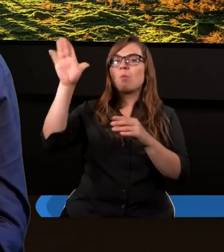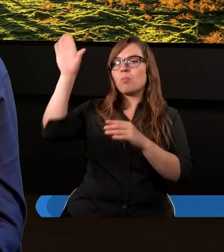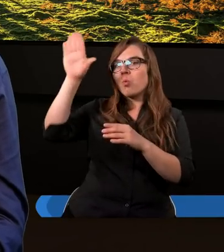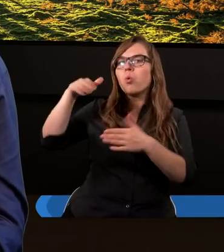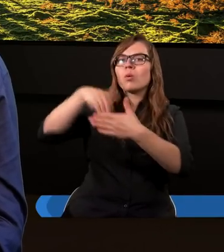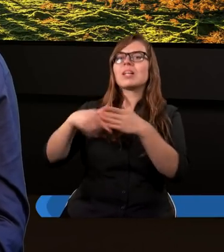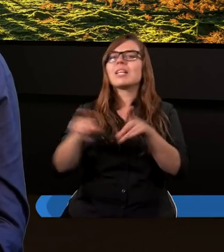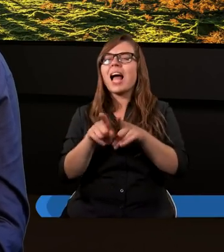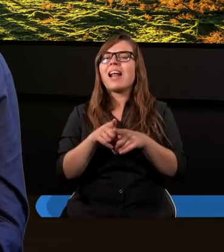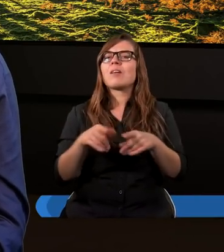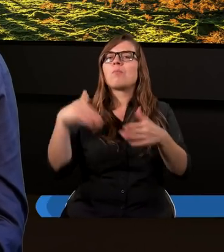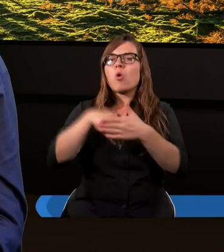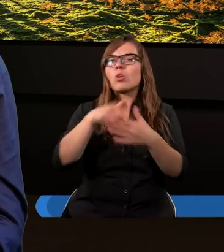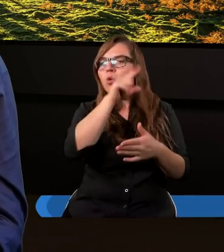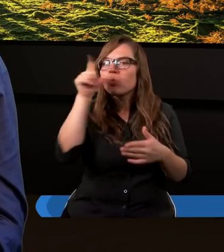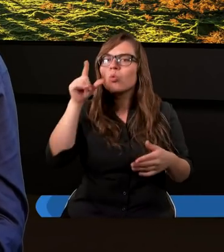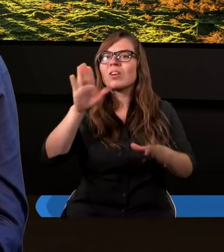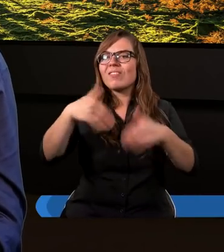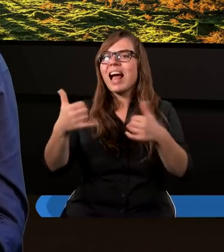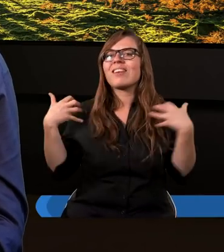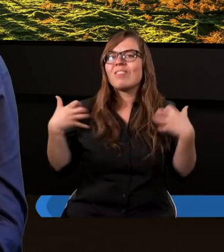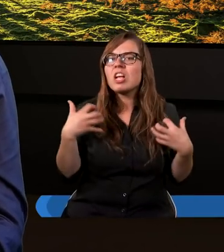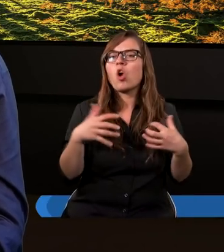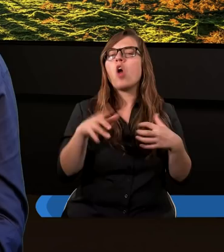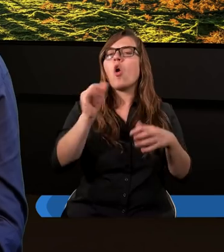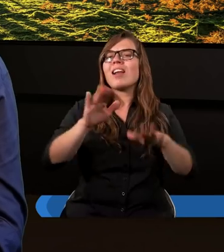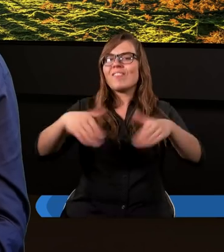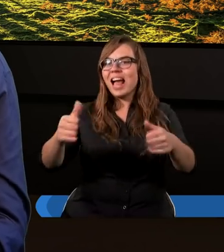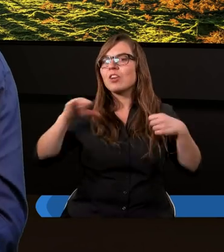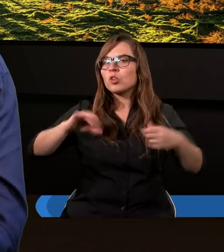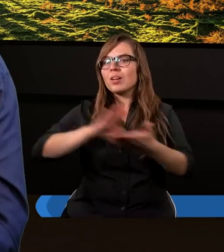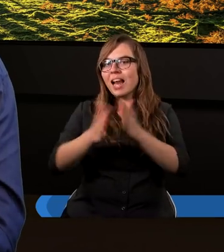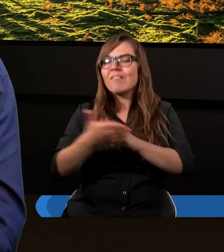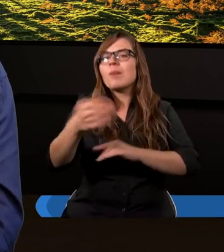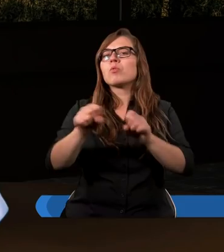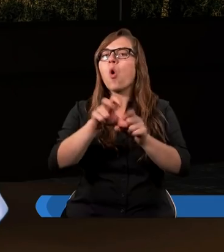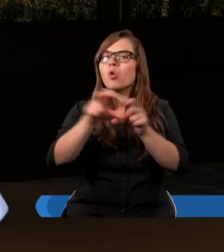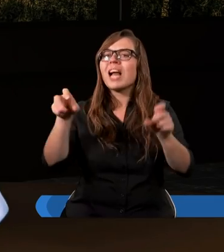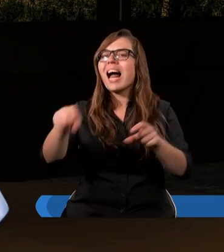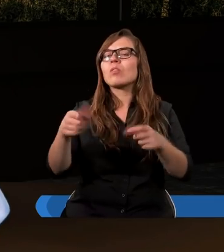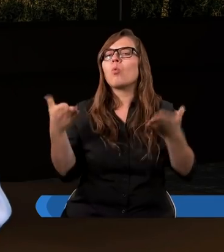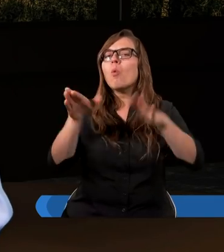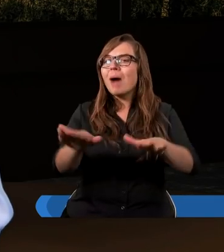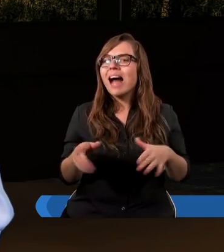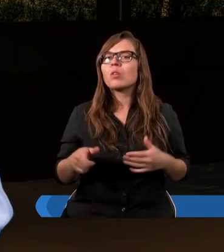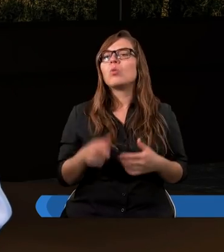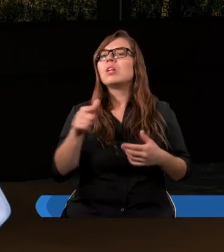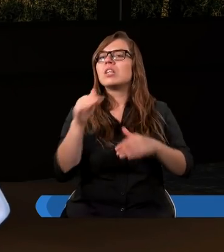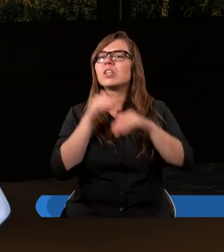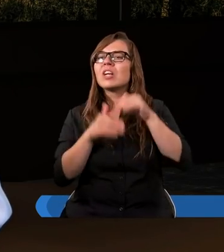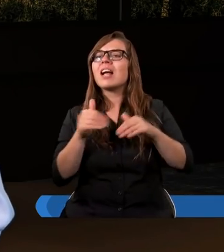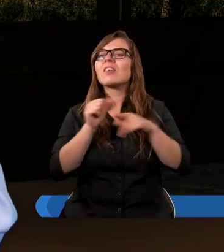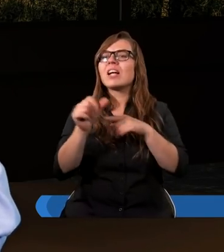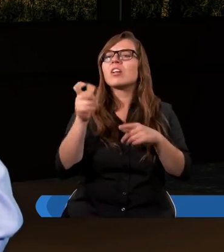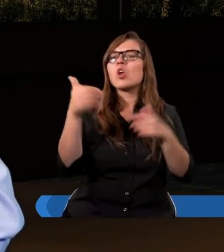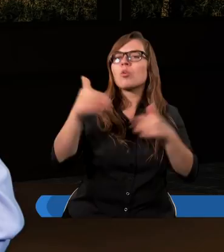postępowali ludzie względem zwierząt i względem siebie do czasu upadku. No tak. Szczęśliwy jestem, gdy mogę